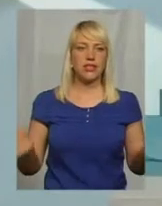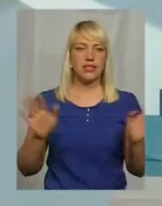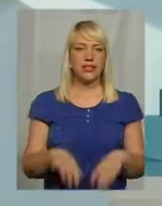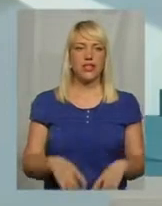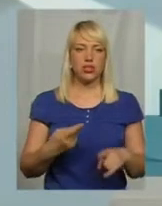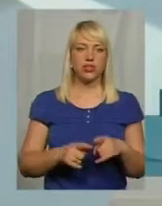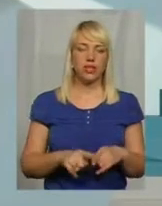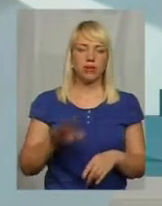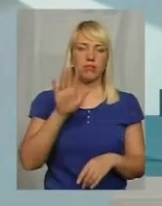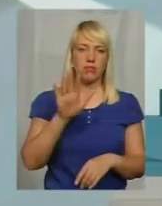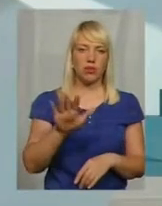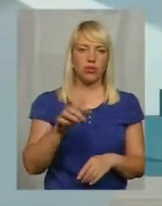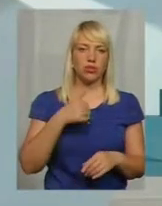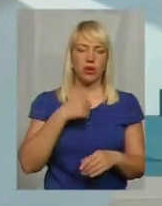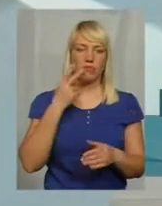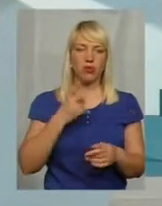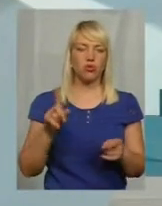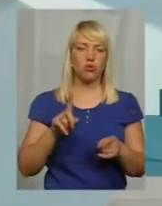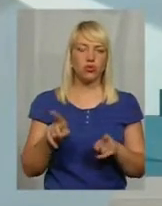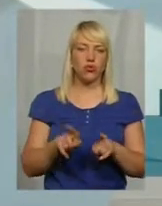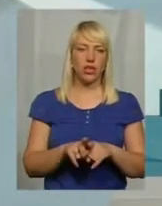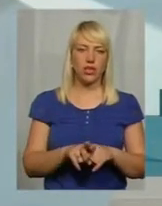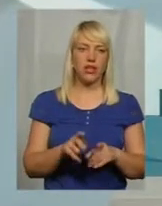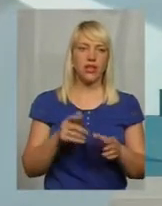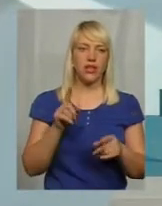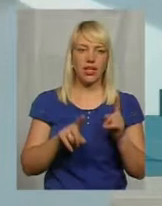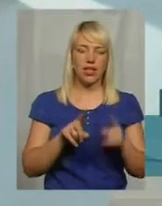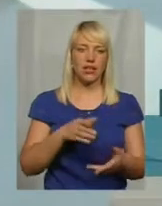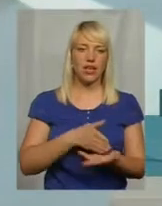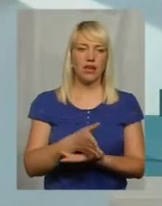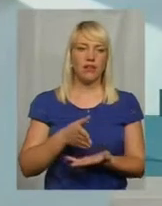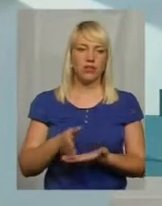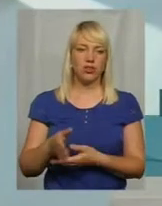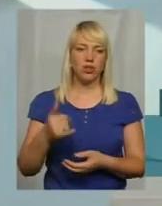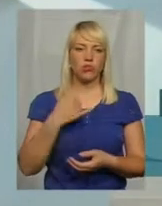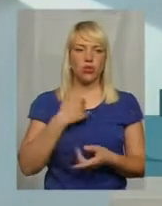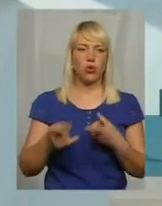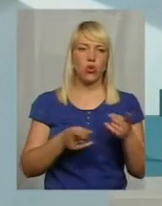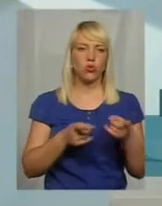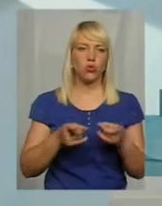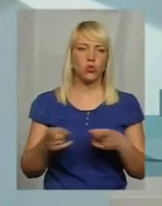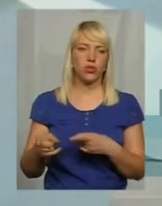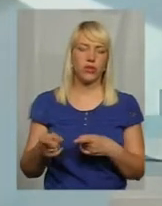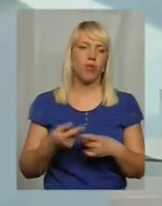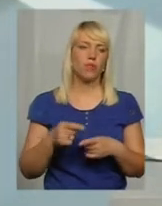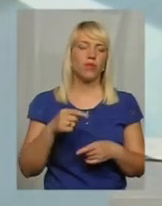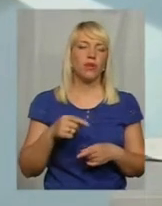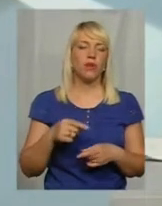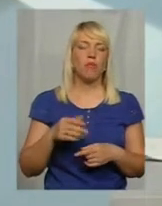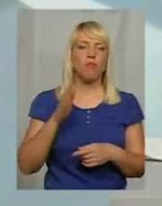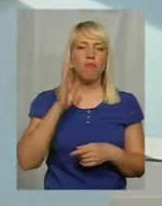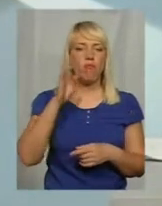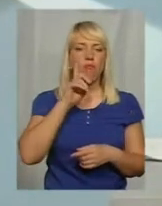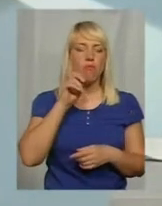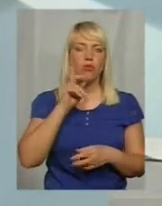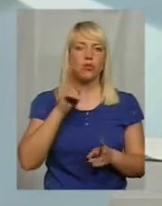їх п'ятеро і я бачу, що така тенденція в деякі види, що в нас ми готуємо потенціально молодь,